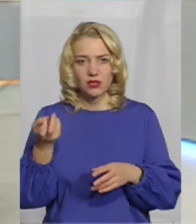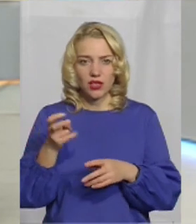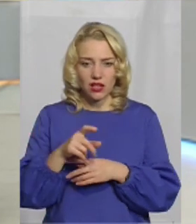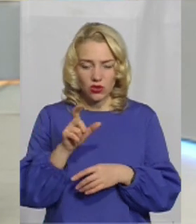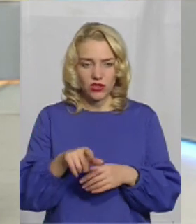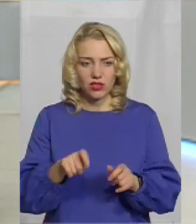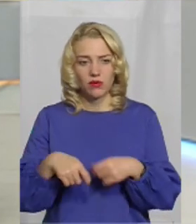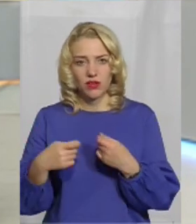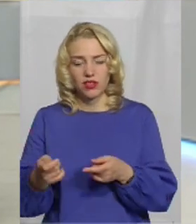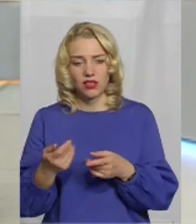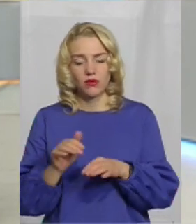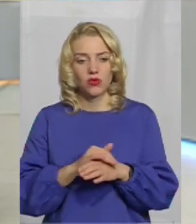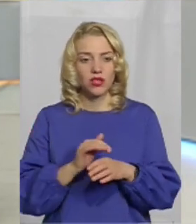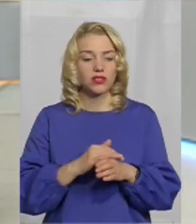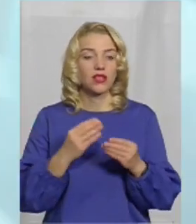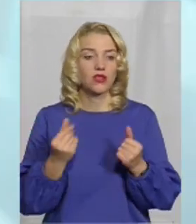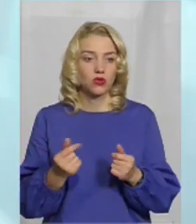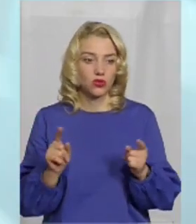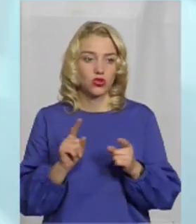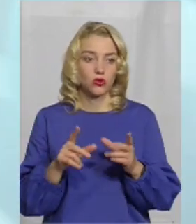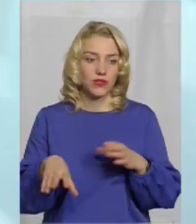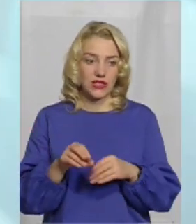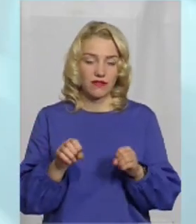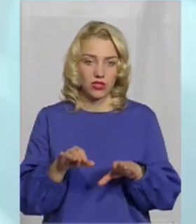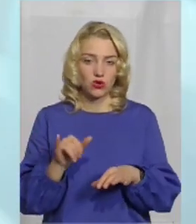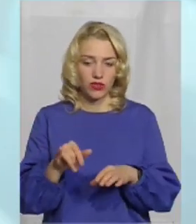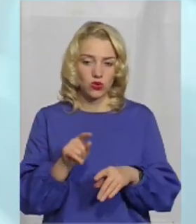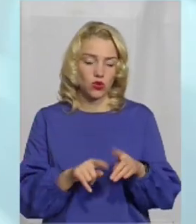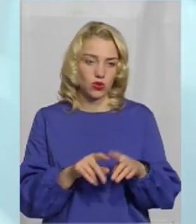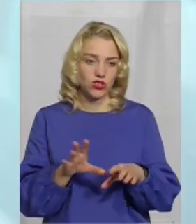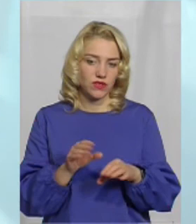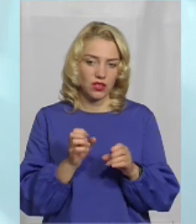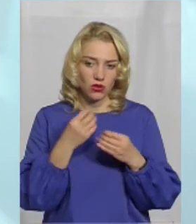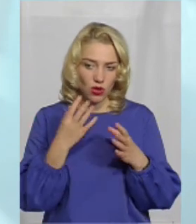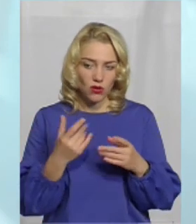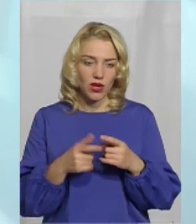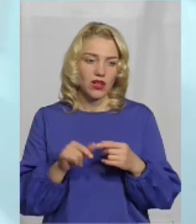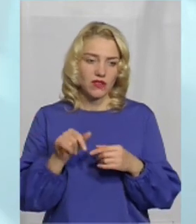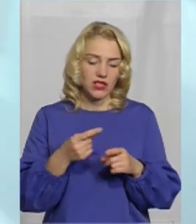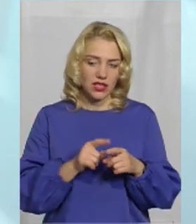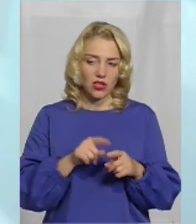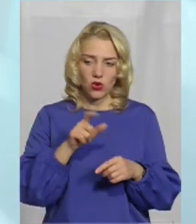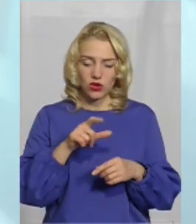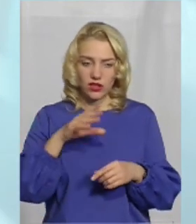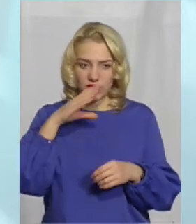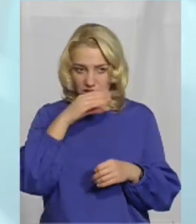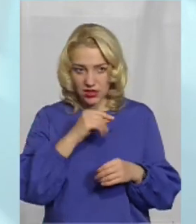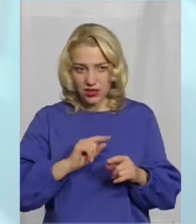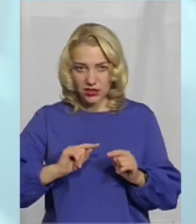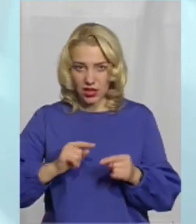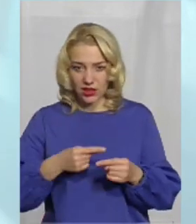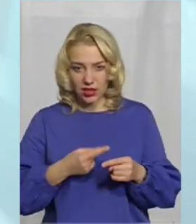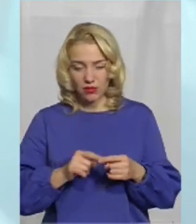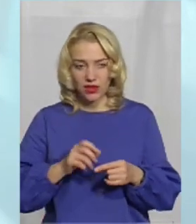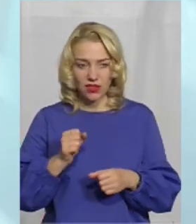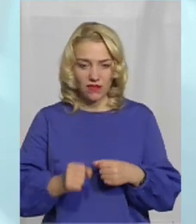людина, передайте, будь ласка, її гроші, щоб все вирішилось у вашого родича добре. І оцих людей, в принципі, встигли затримати буквально вже